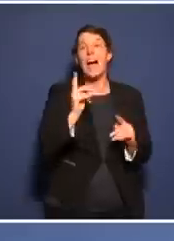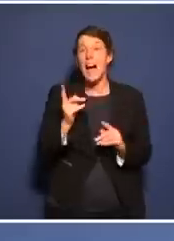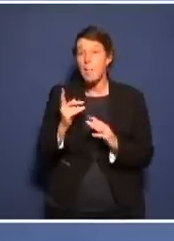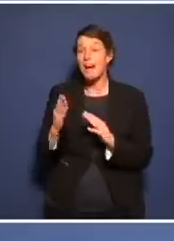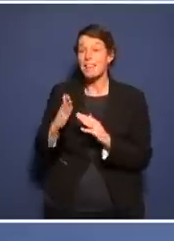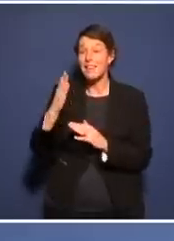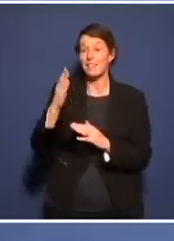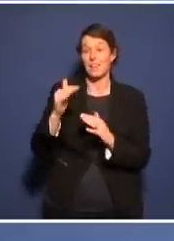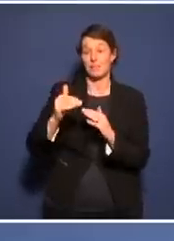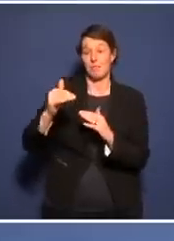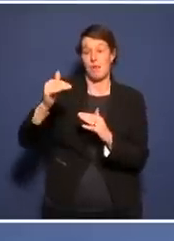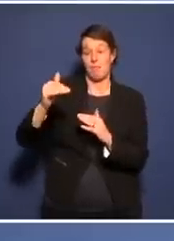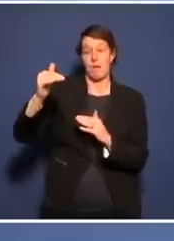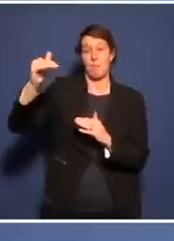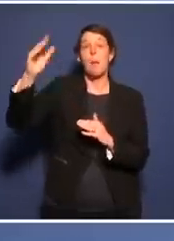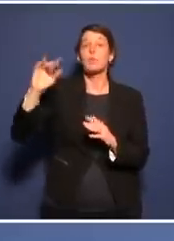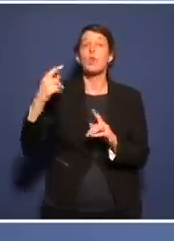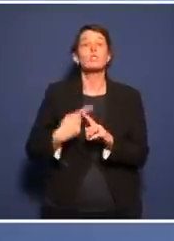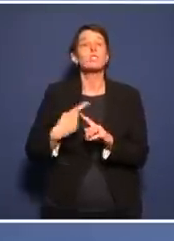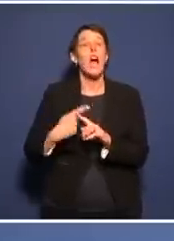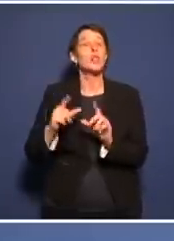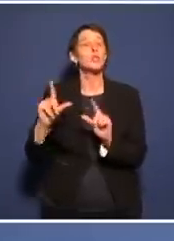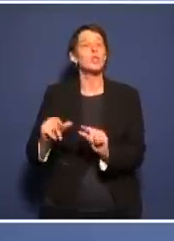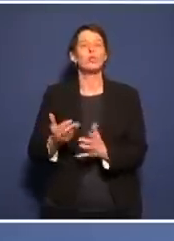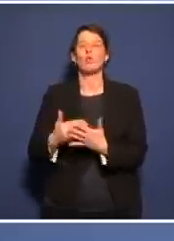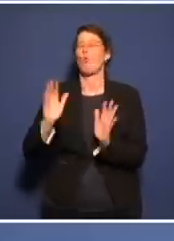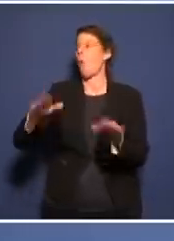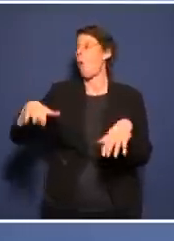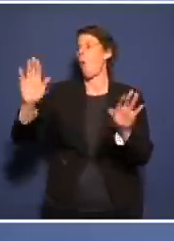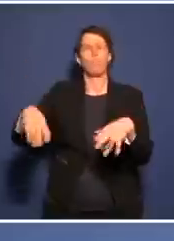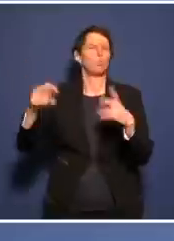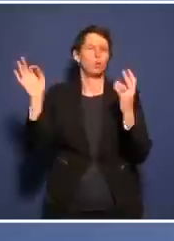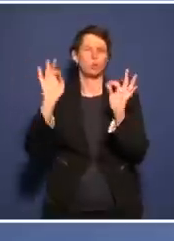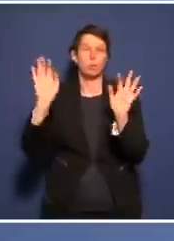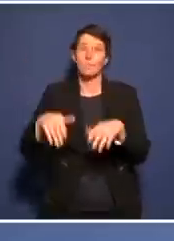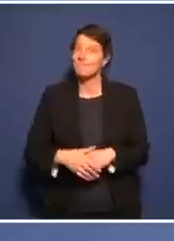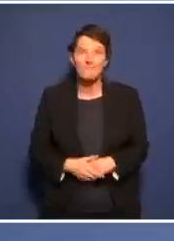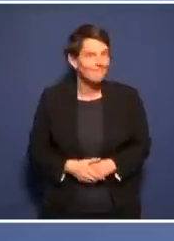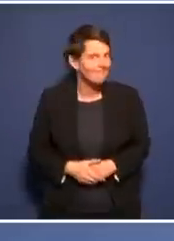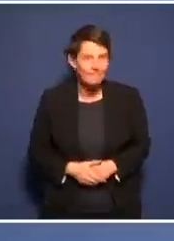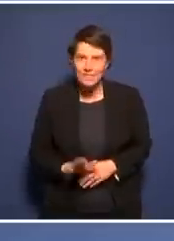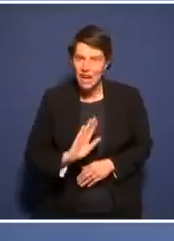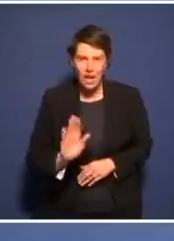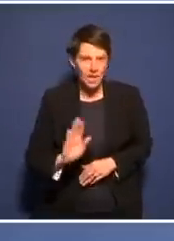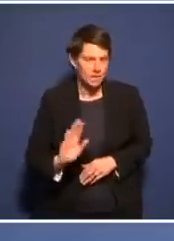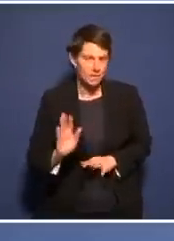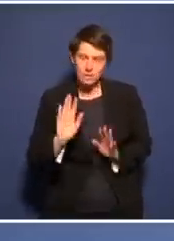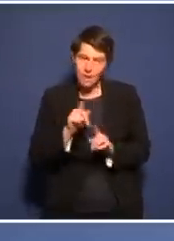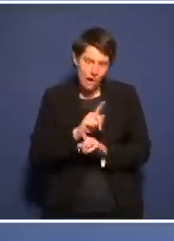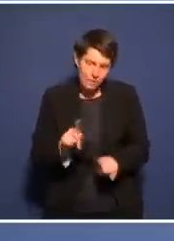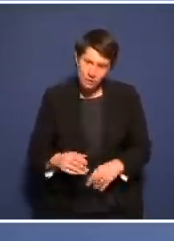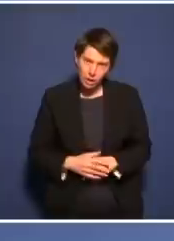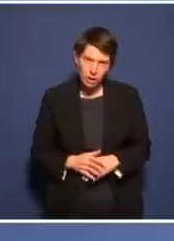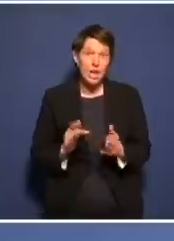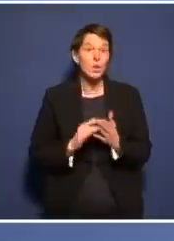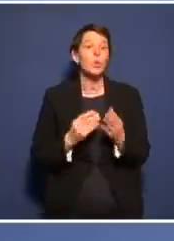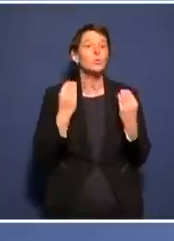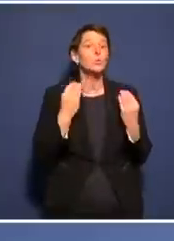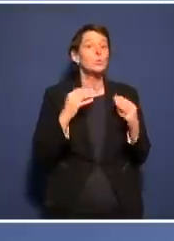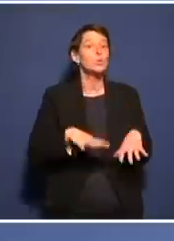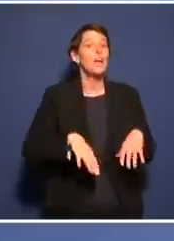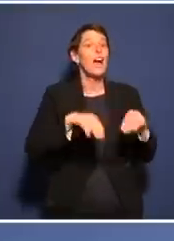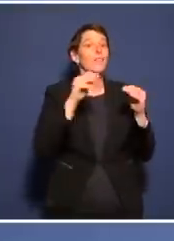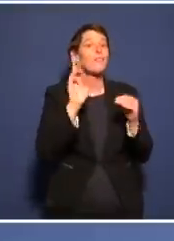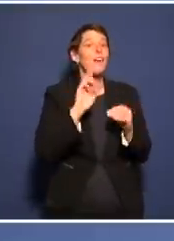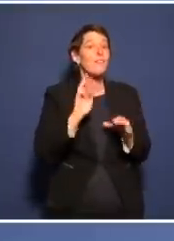Diese vergleichsweise niedrigen Zahlen sind auch kein Grund zur Entwarnung. Herr Wieler, mit Verlaub, ich glaube inzwischen, selbst wenn Sie die allergeringsten Zahlen hätten,